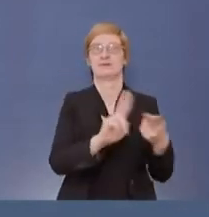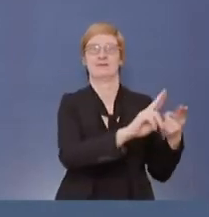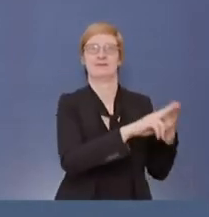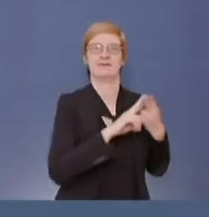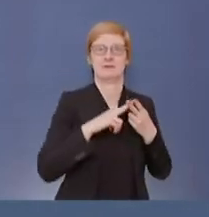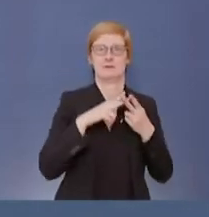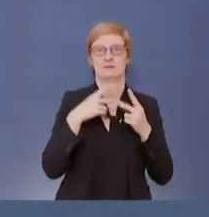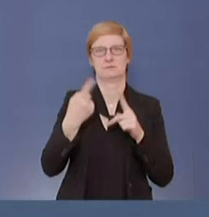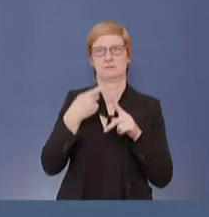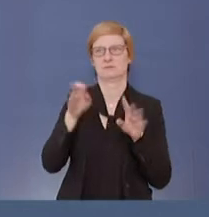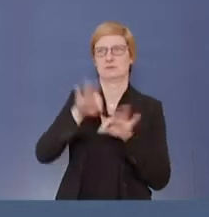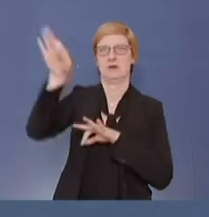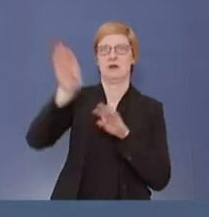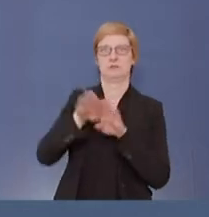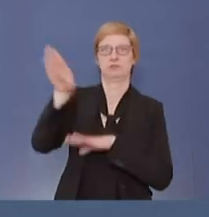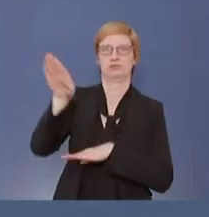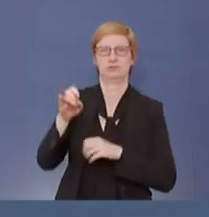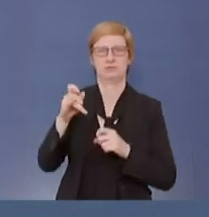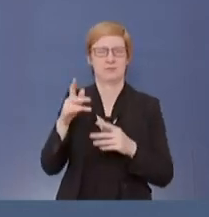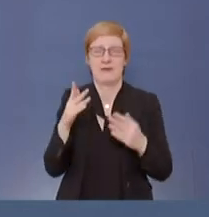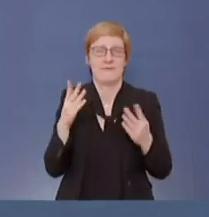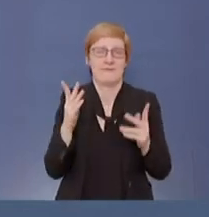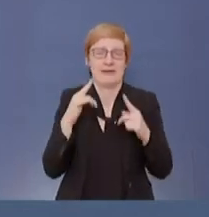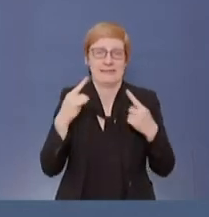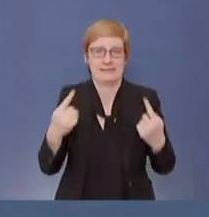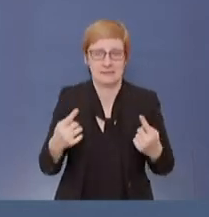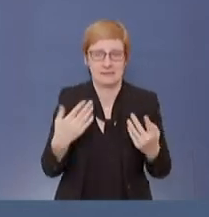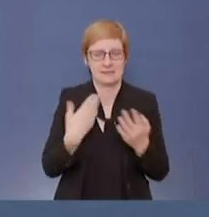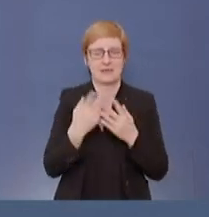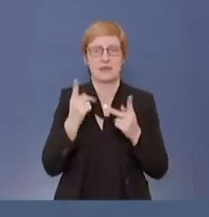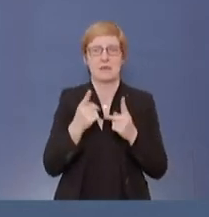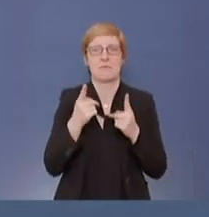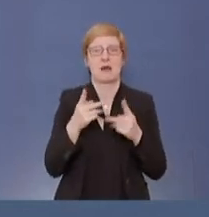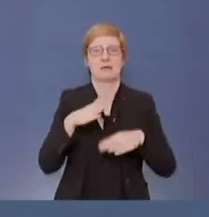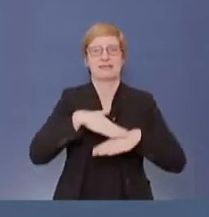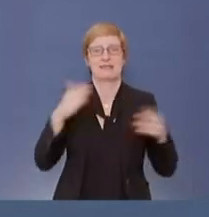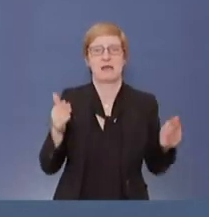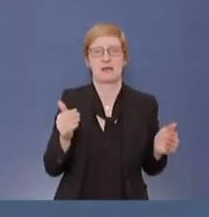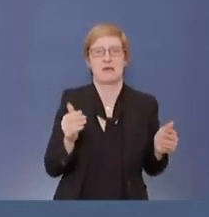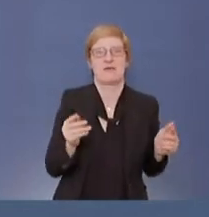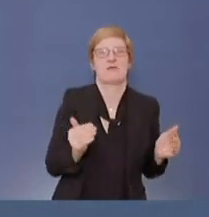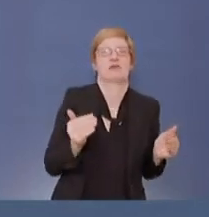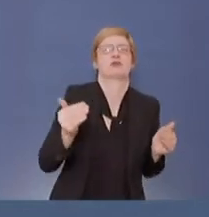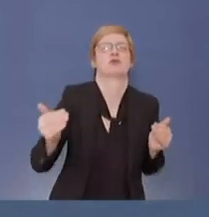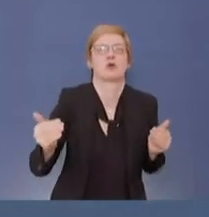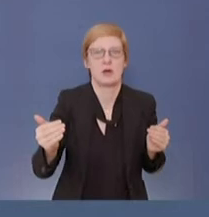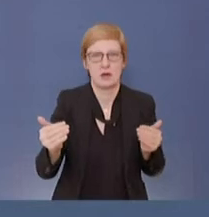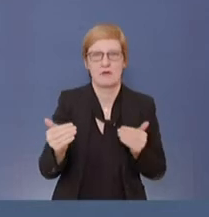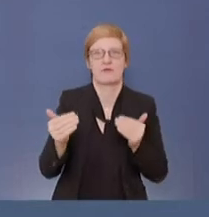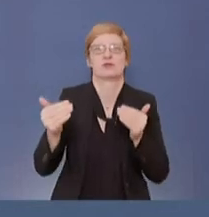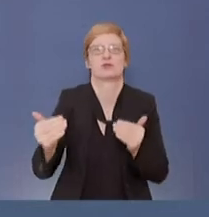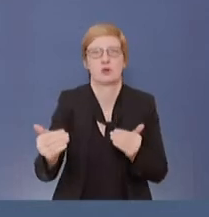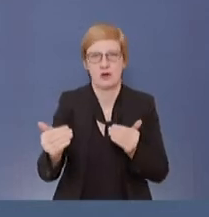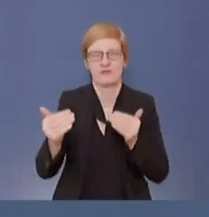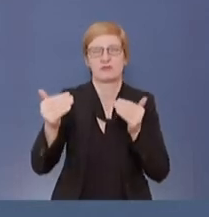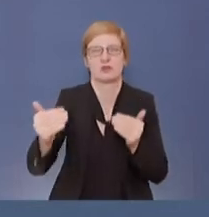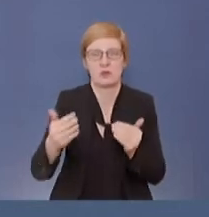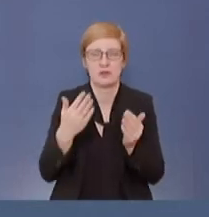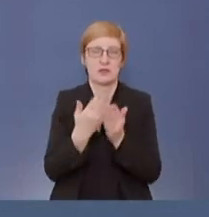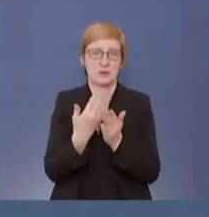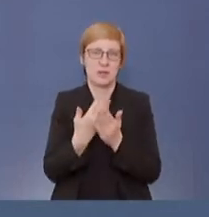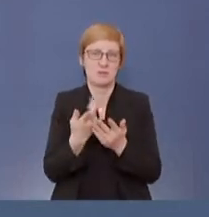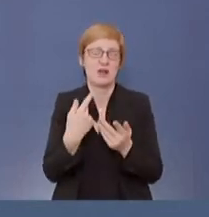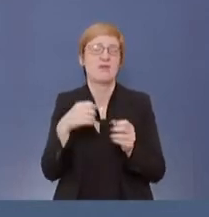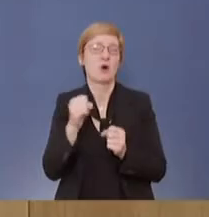zeigt sich die Krankenhauseinweisung. Das ist so. So etwas nennt man Inkubationszeit zum Beispiel.